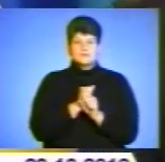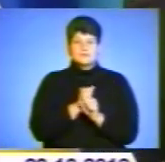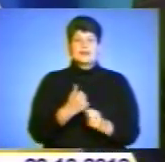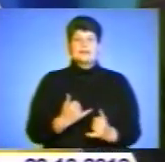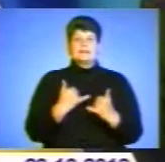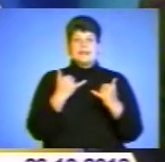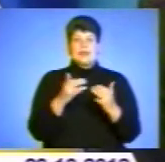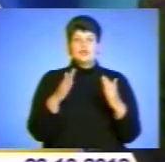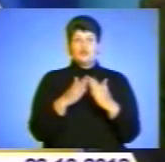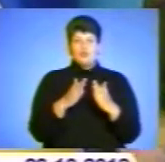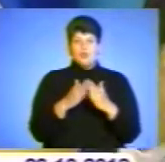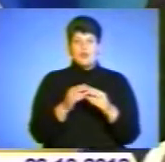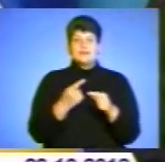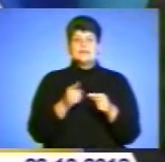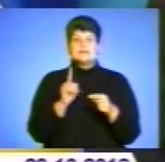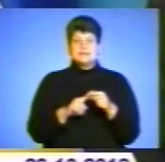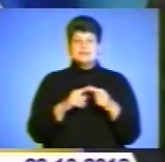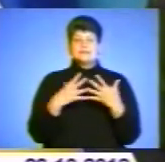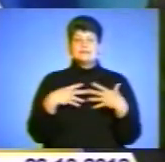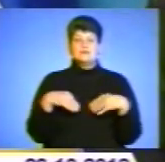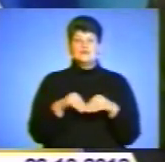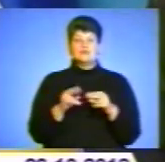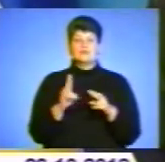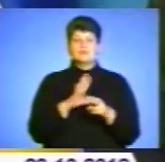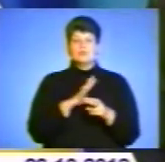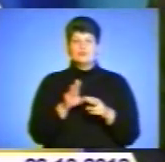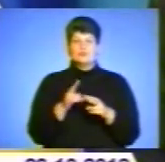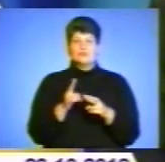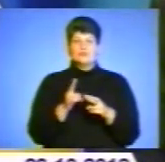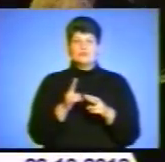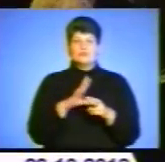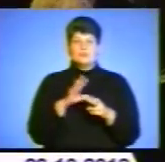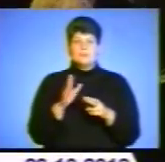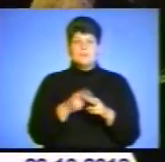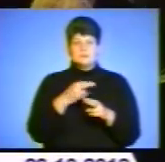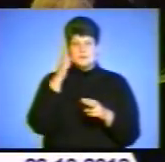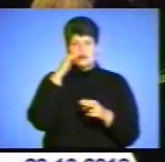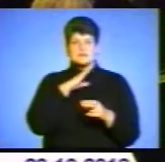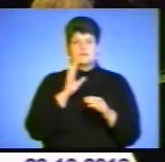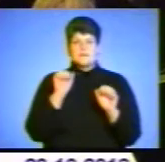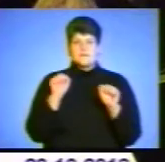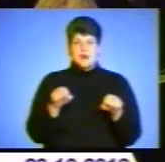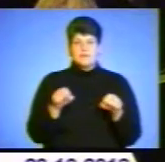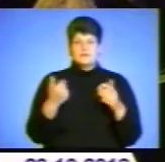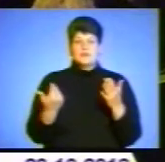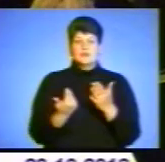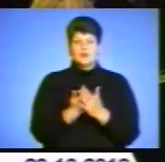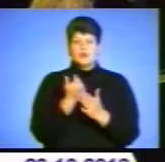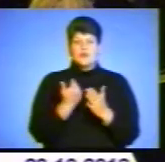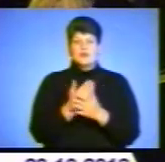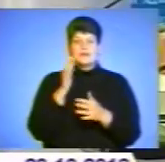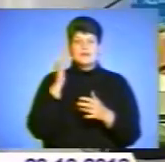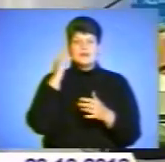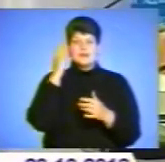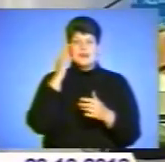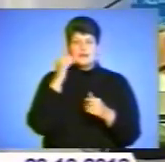допомоги цієї сім'ї, щоб не позбавляти її батьківських прав. Нова стратегія профілактики соціального сирідства розширить